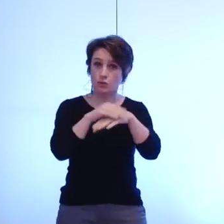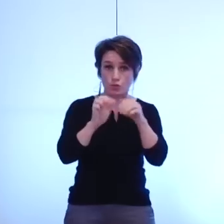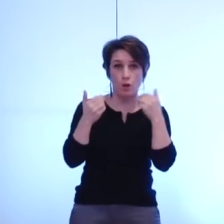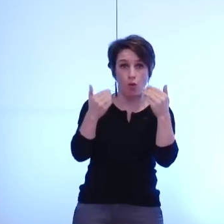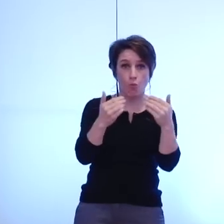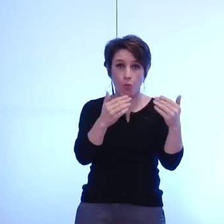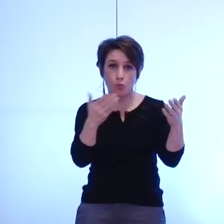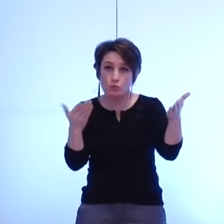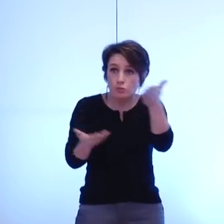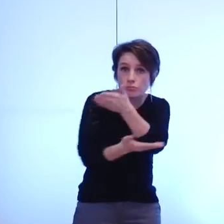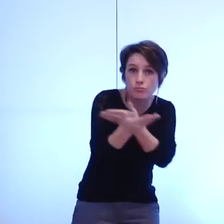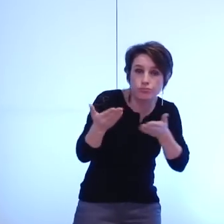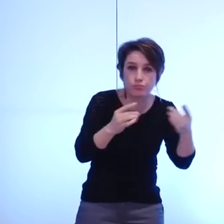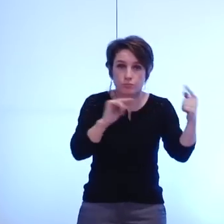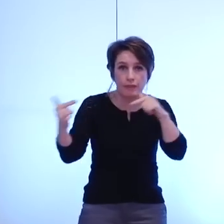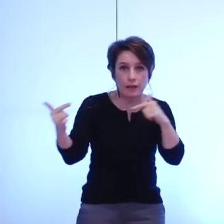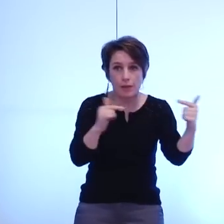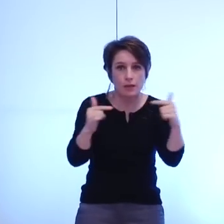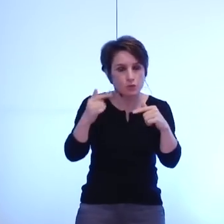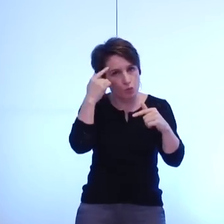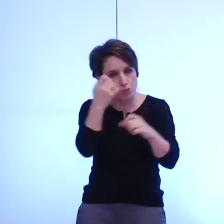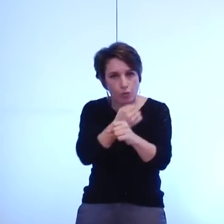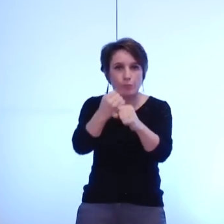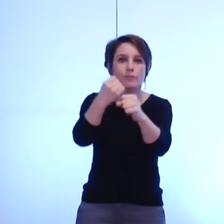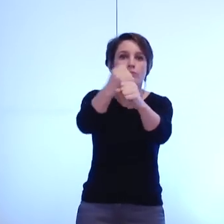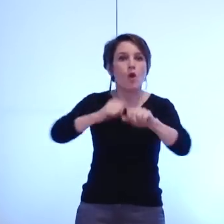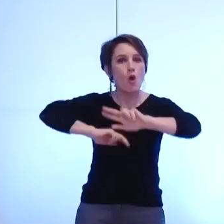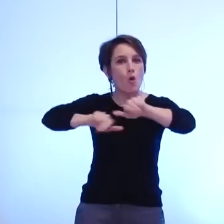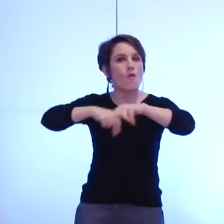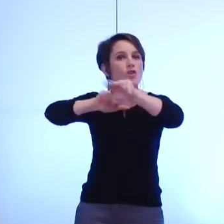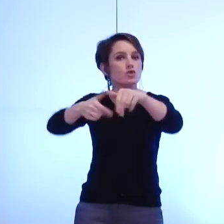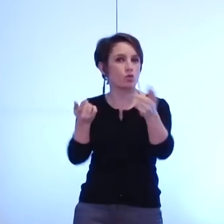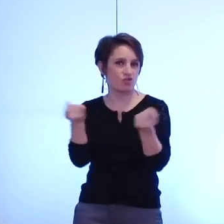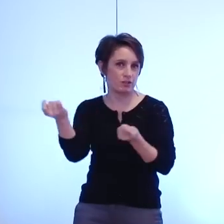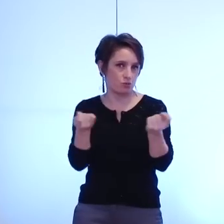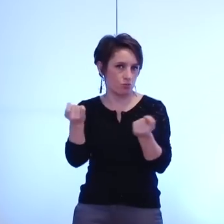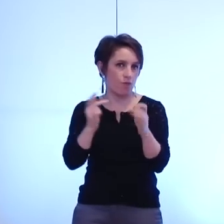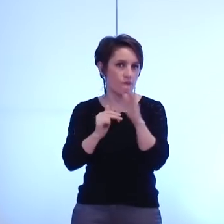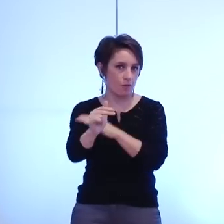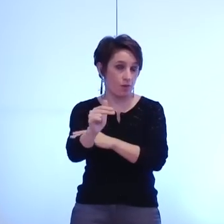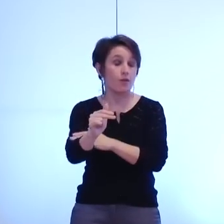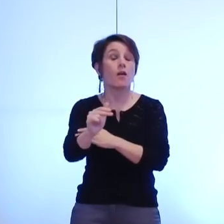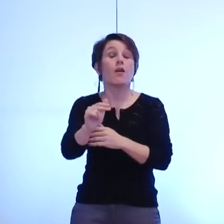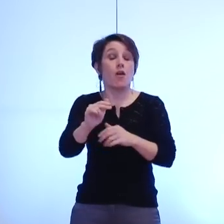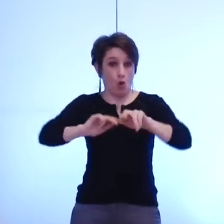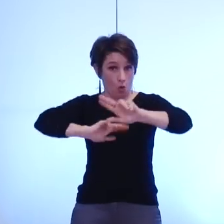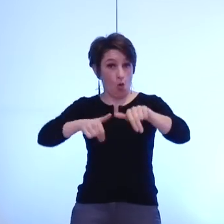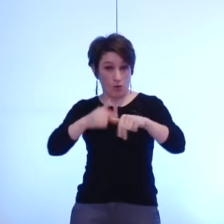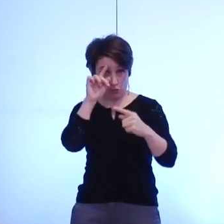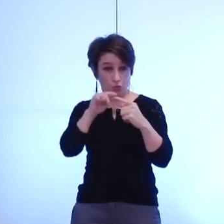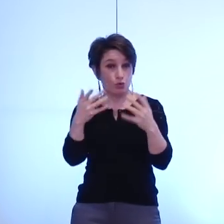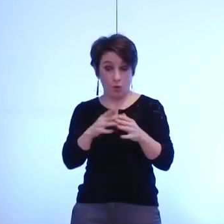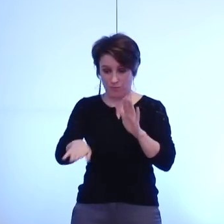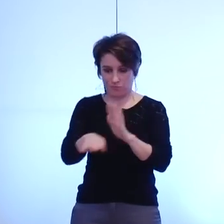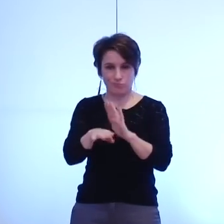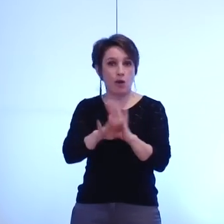oeuvre des conventions de gestion et nous y viendrons ultérieurement des conventions qui doivent permettre d'assurer au 1er janvier une continuité du service